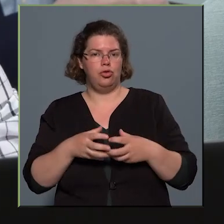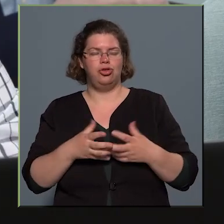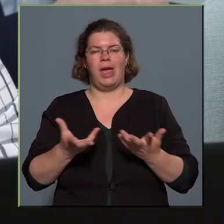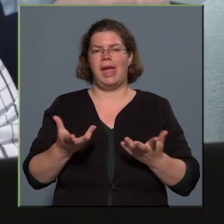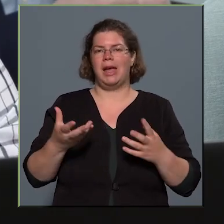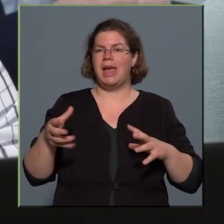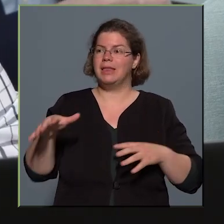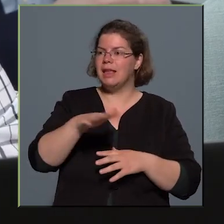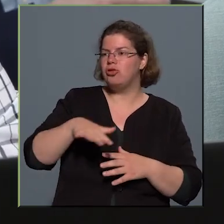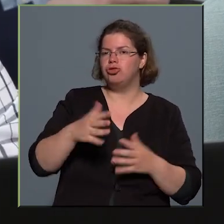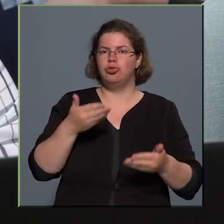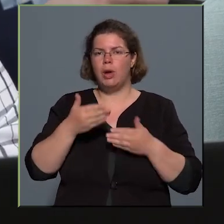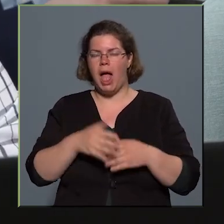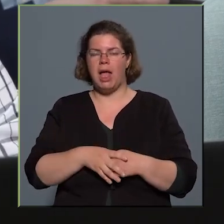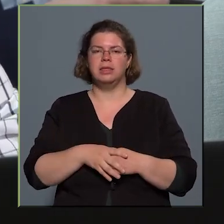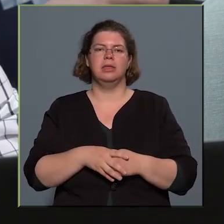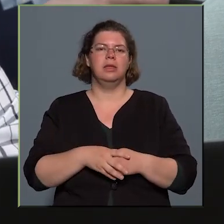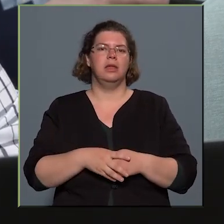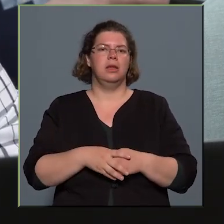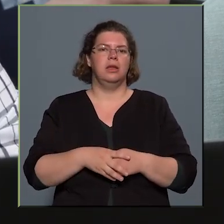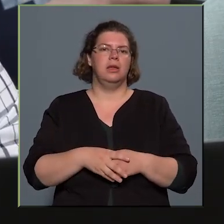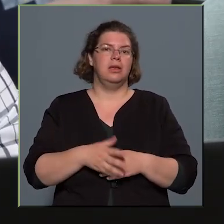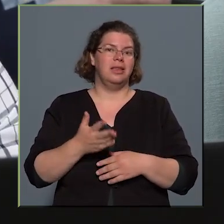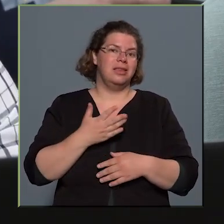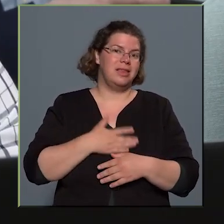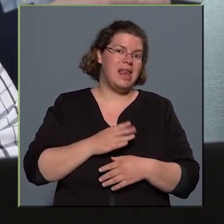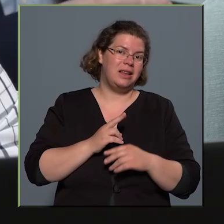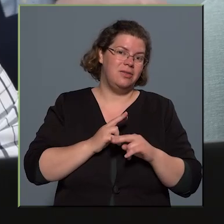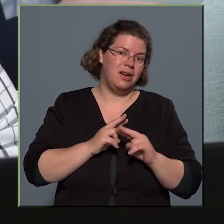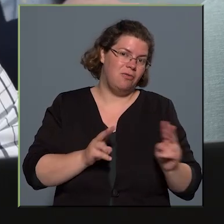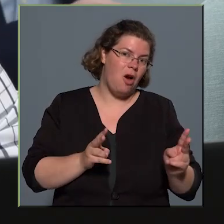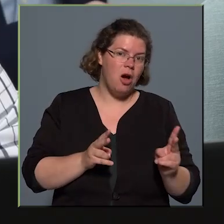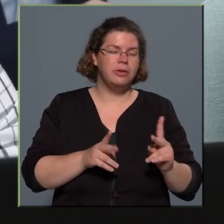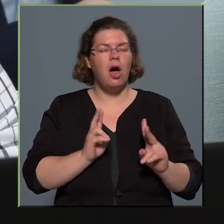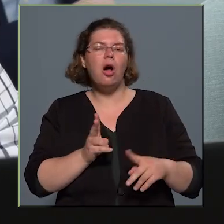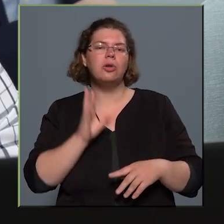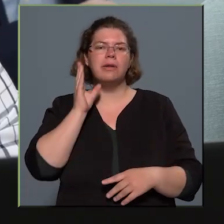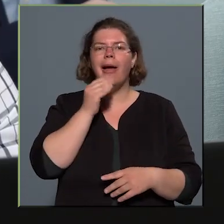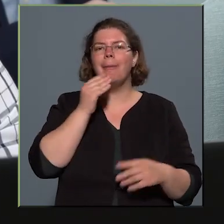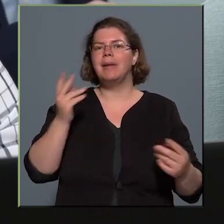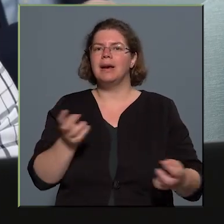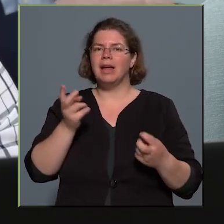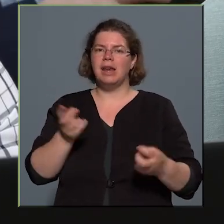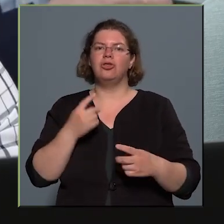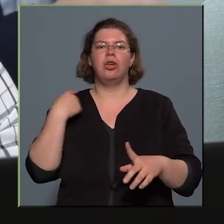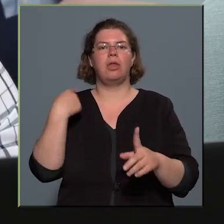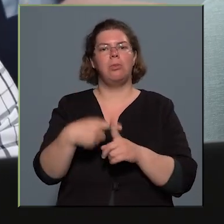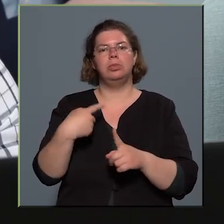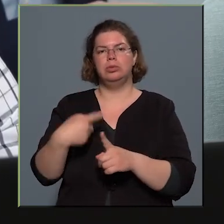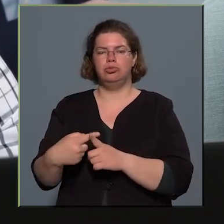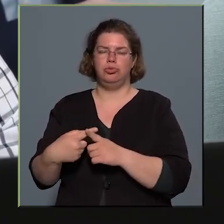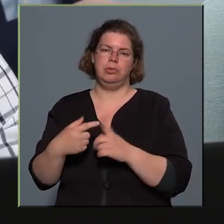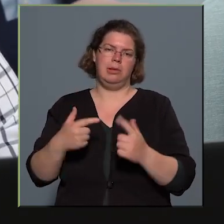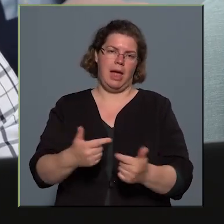testület úgy van szerint, szeretve van, akkor az ember keresi azokat a plusz lehetőségeket,